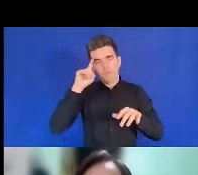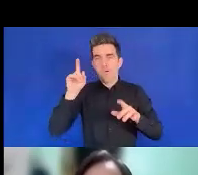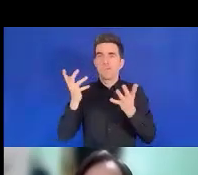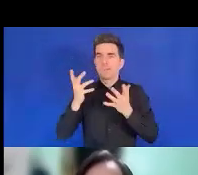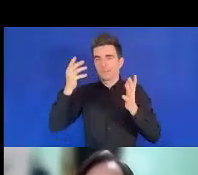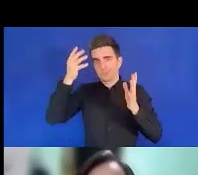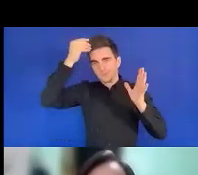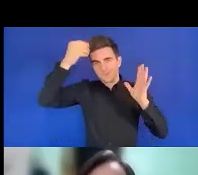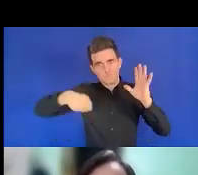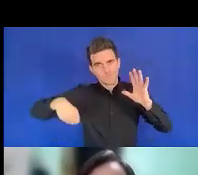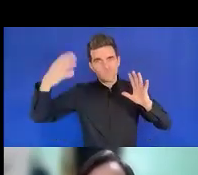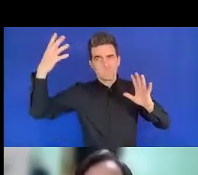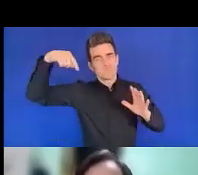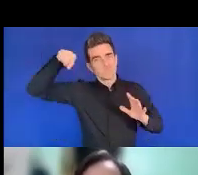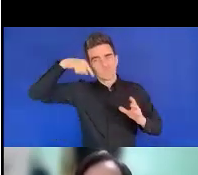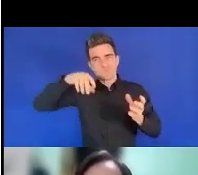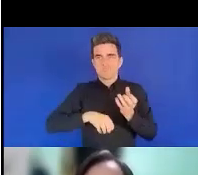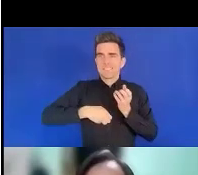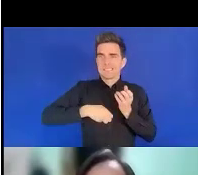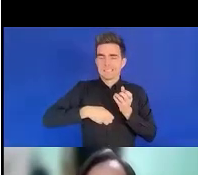Le prochain diapos, s'il vous plaît.